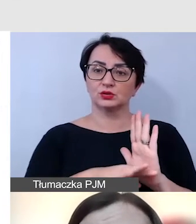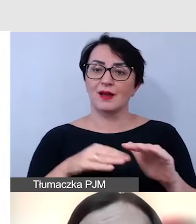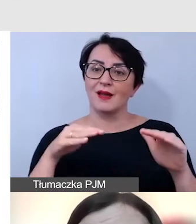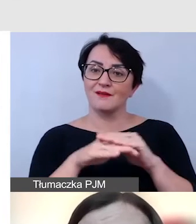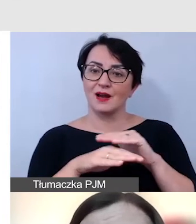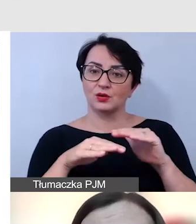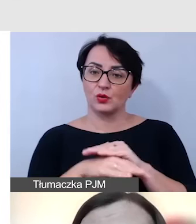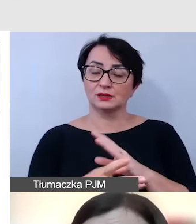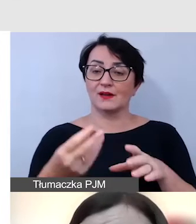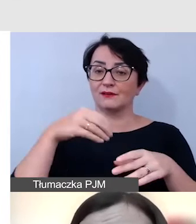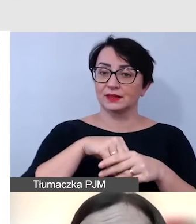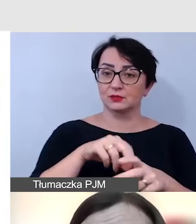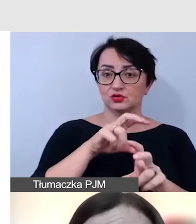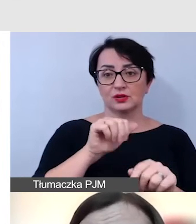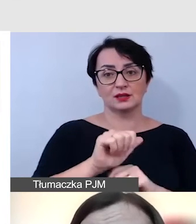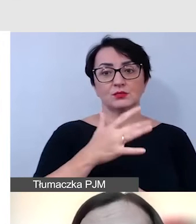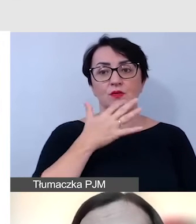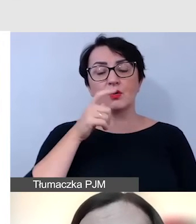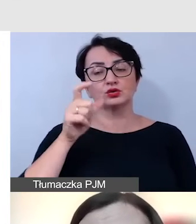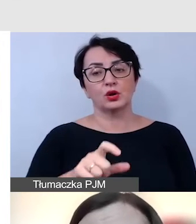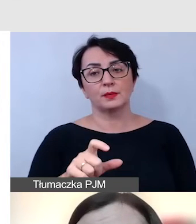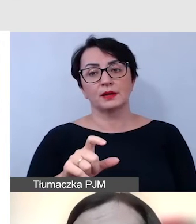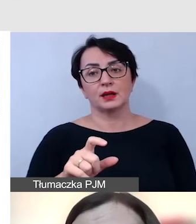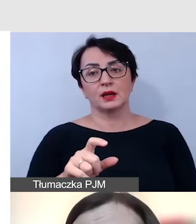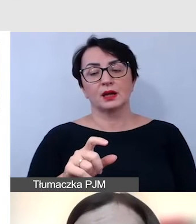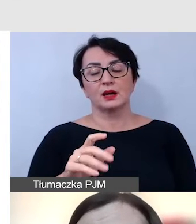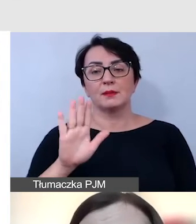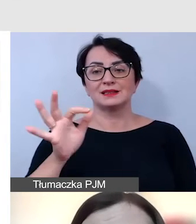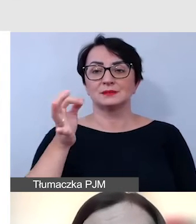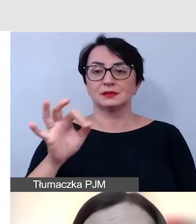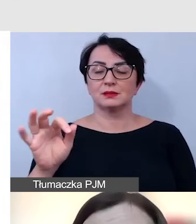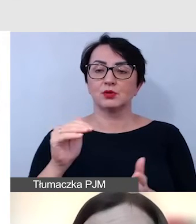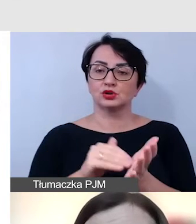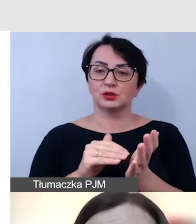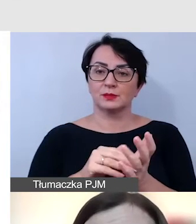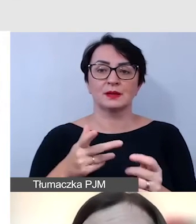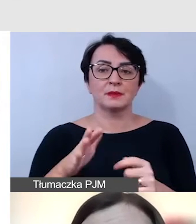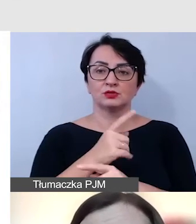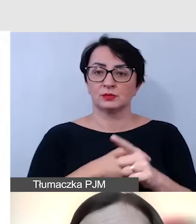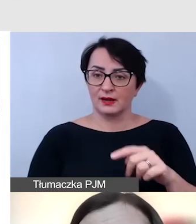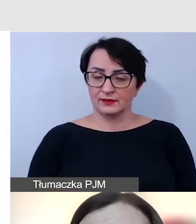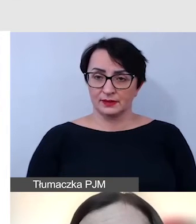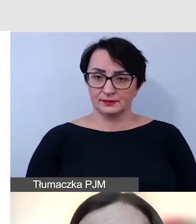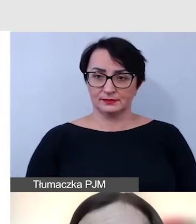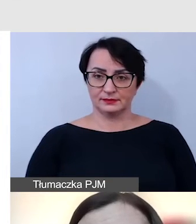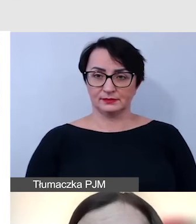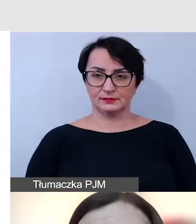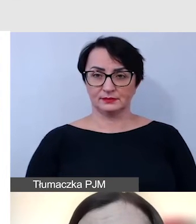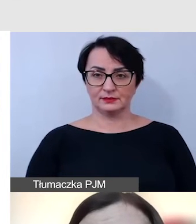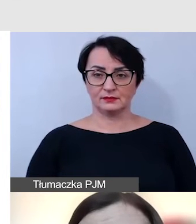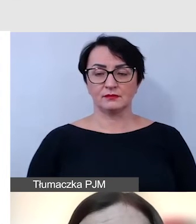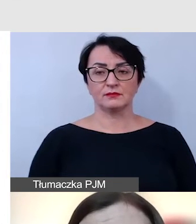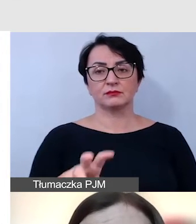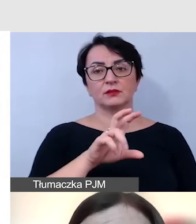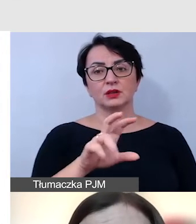procedurze ewakuacji w ogóle jest mowa o osobach ze szczególnymi potrzebami, osobach z niepełnosprawnością, czy